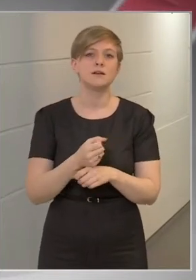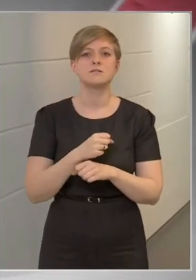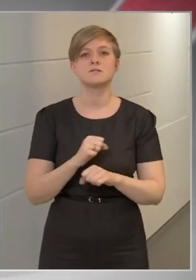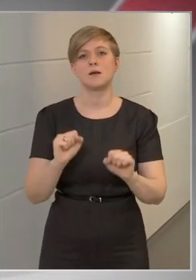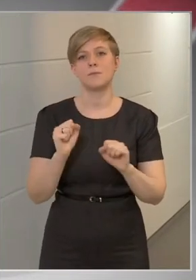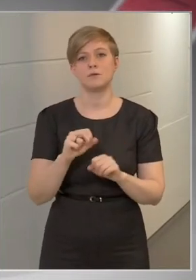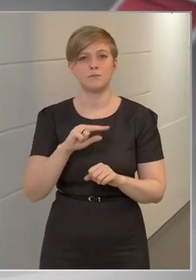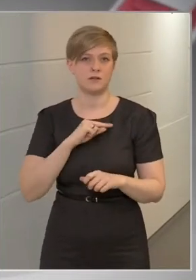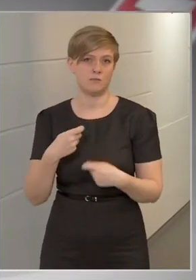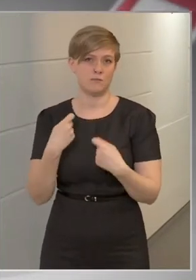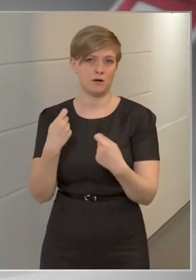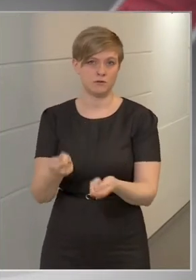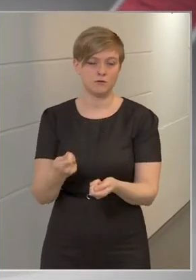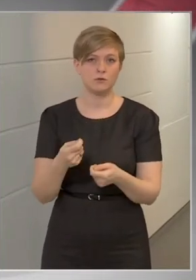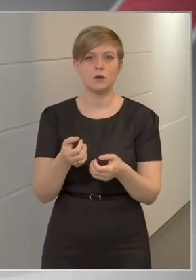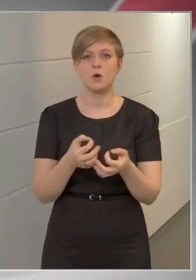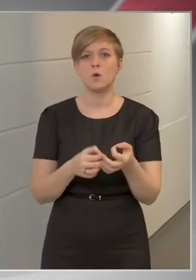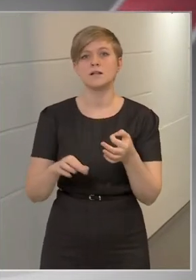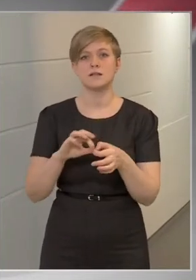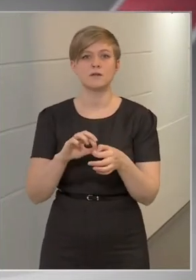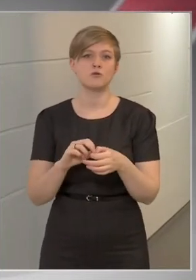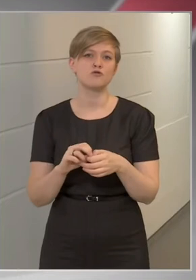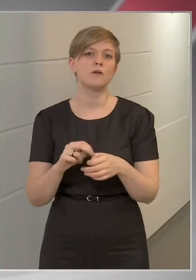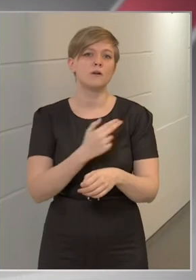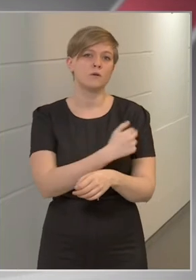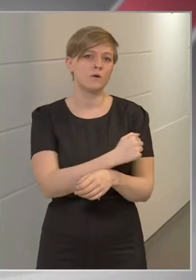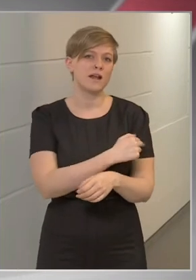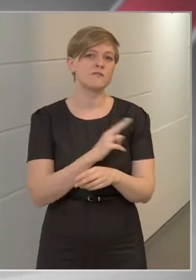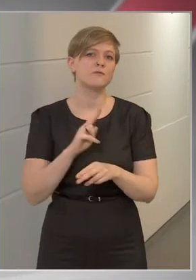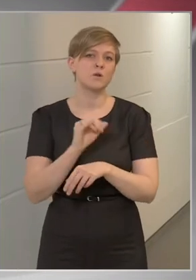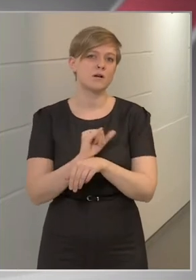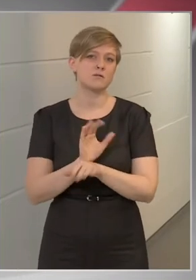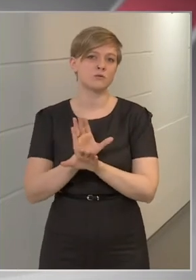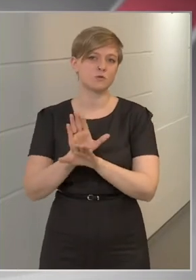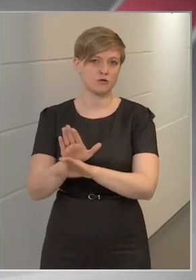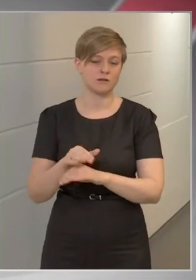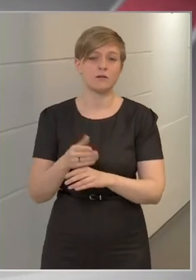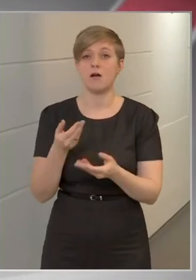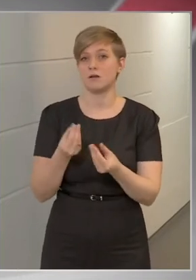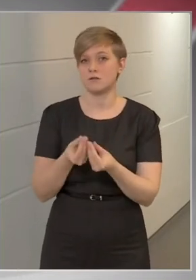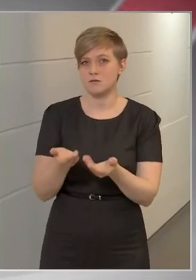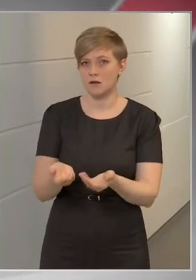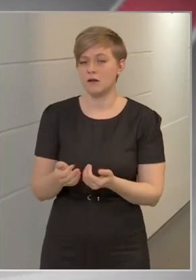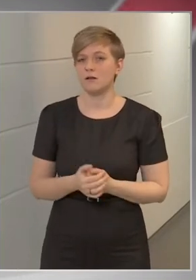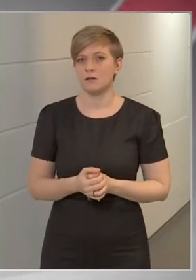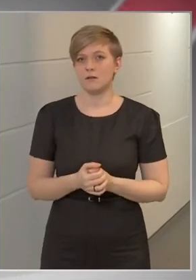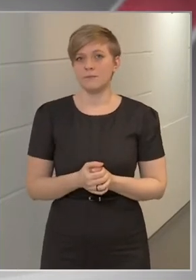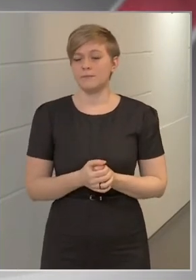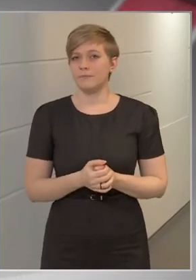adott a kormány az országos kórház főigazgatóságnak. azzal, hogy